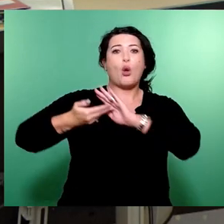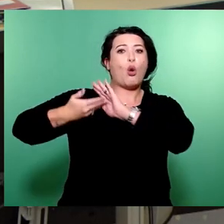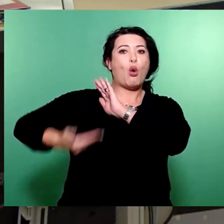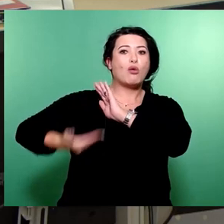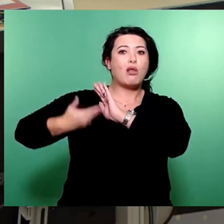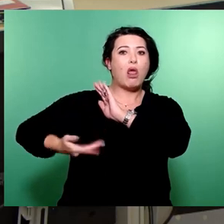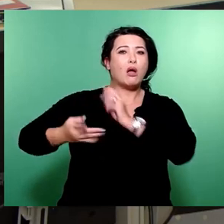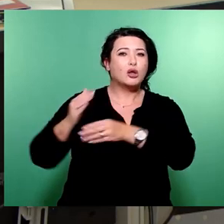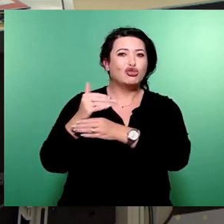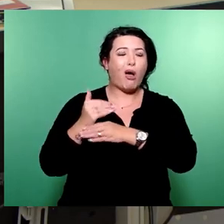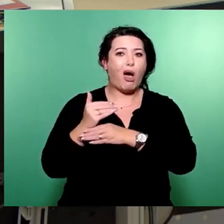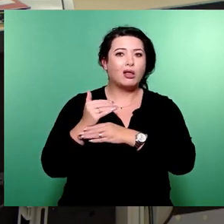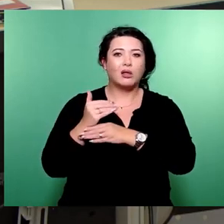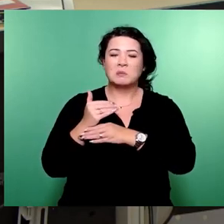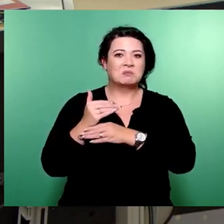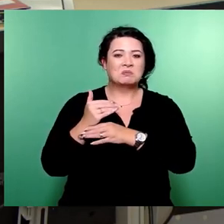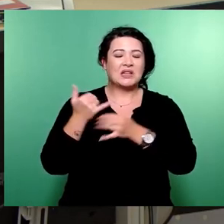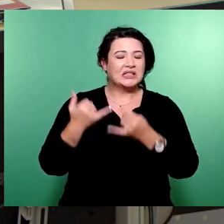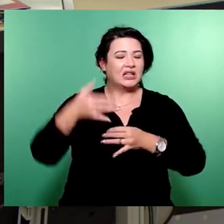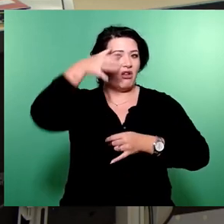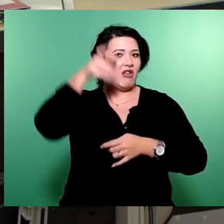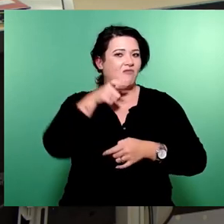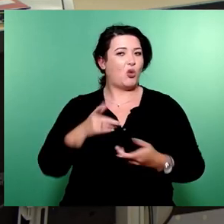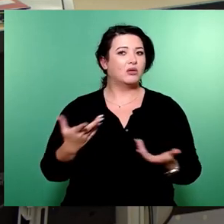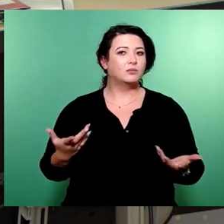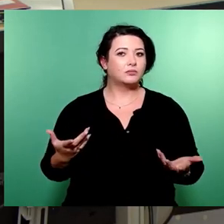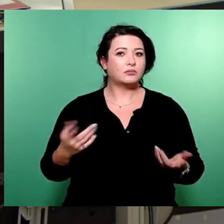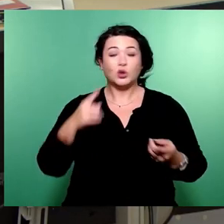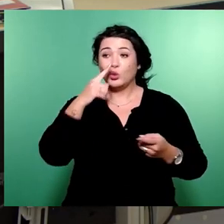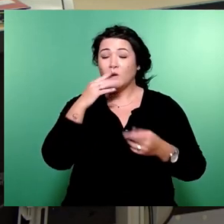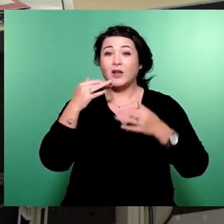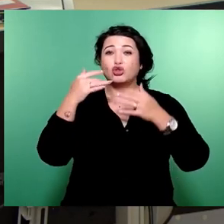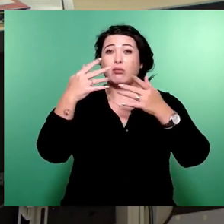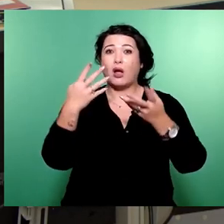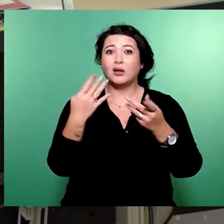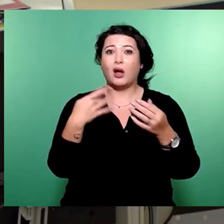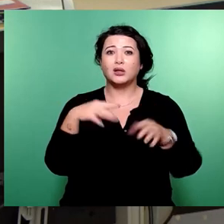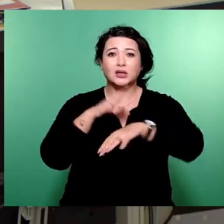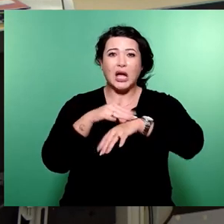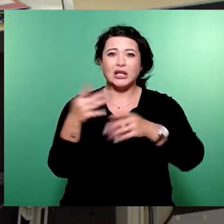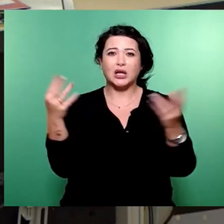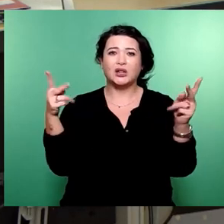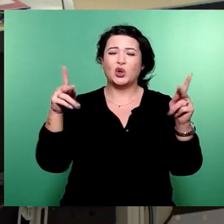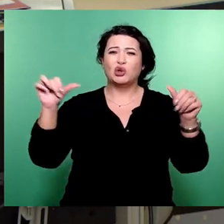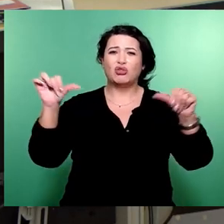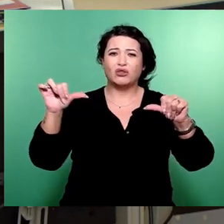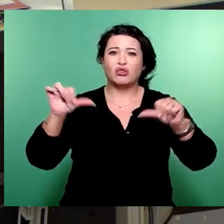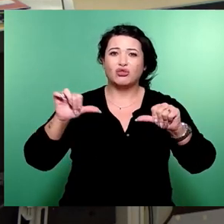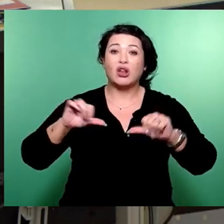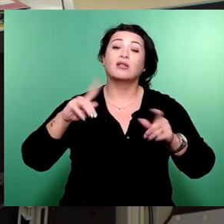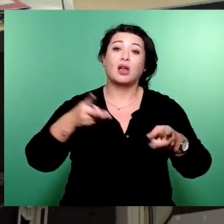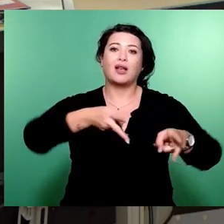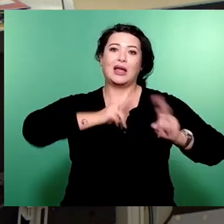Fremdwort. Und wenn dann später zu schlechteren Zeiten Geld fehlt, dann werden Kredite aufgenommen. Und wenn das nicht geht,